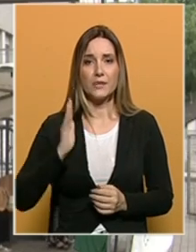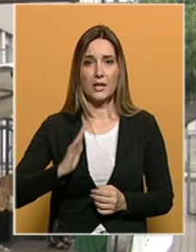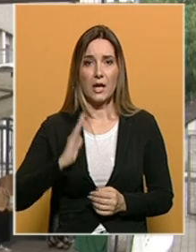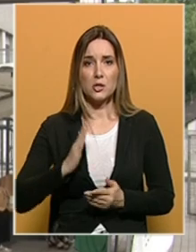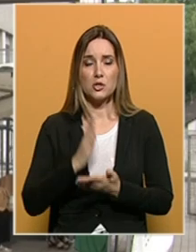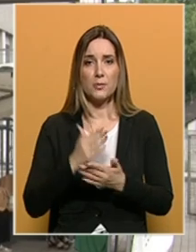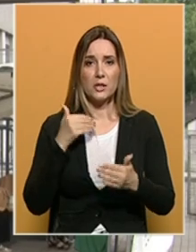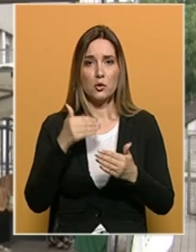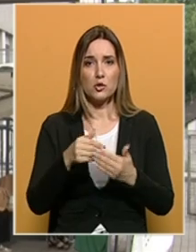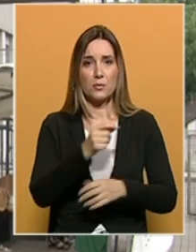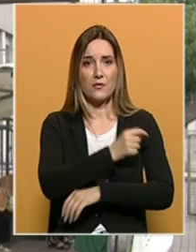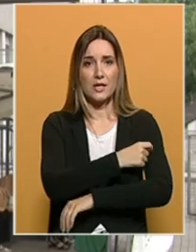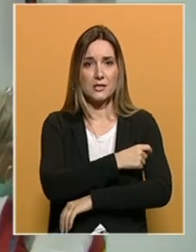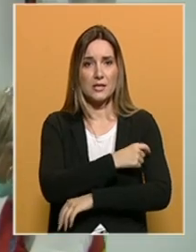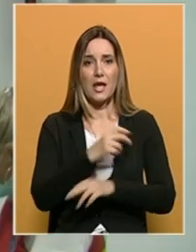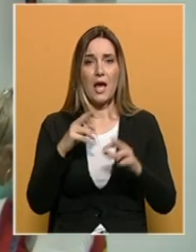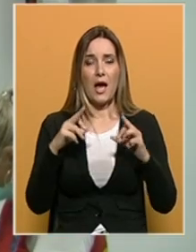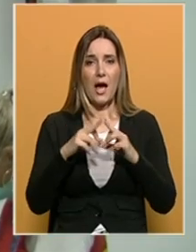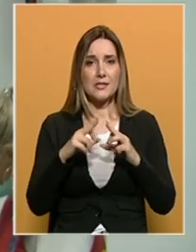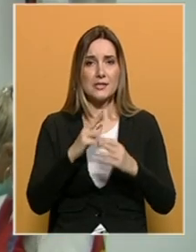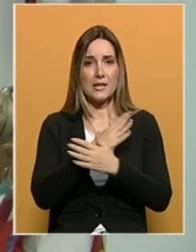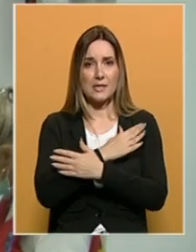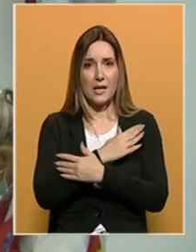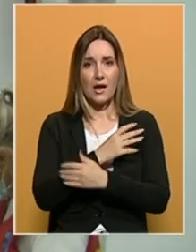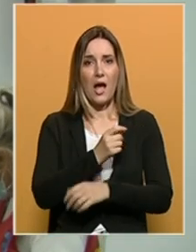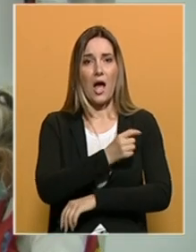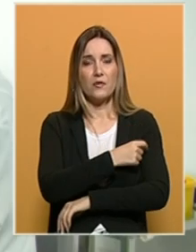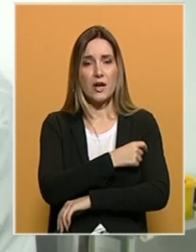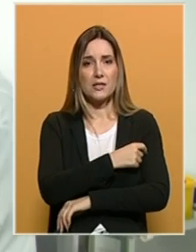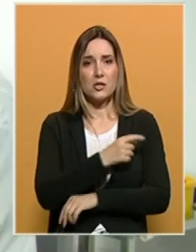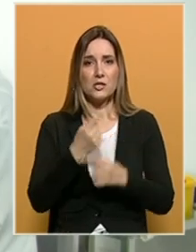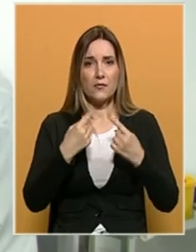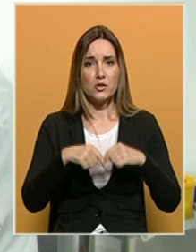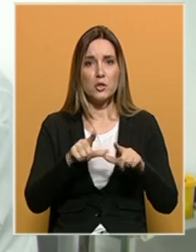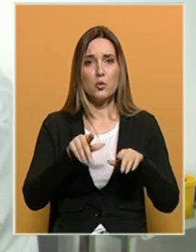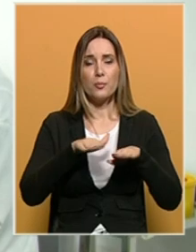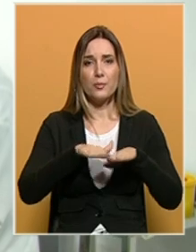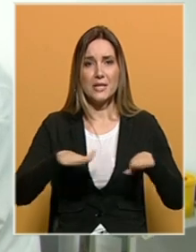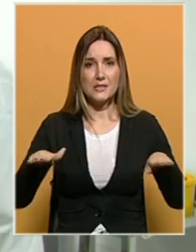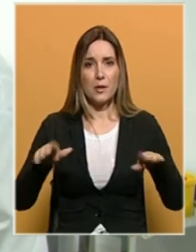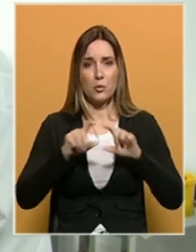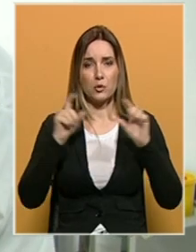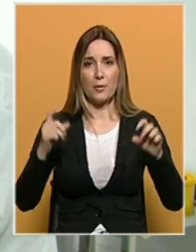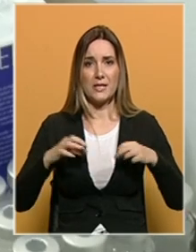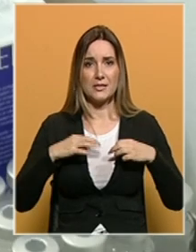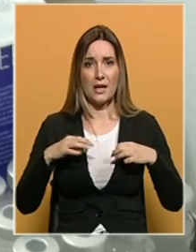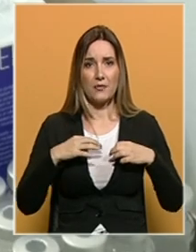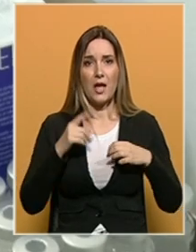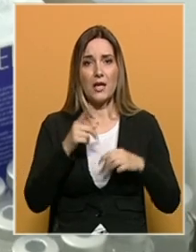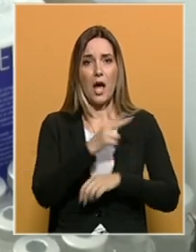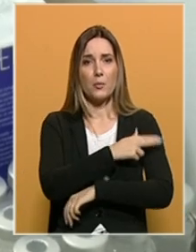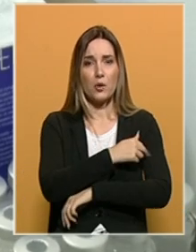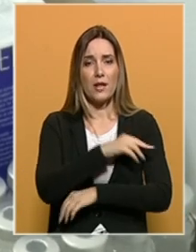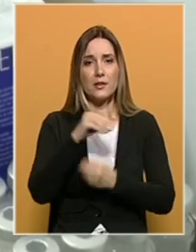Građanima će biti dostupne vakcine proizveđača AstraZeneca, vakcinacija će se vršiti u prizemlju Doma zdravlja te u